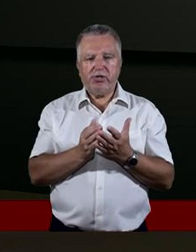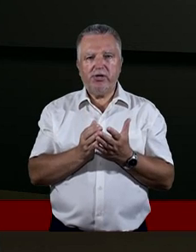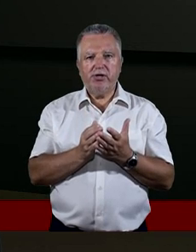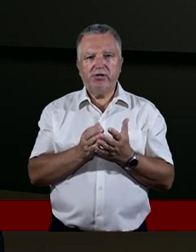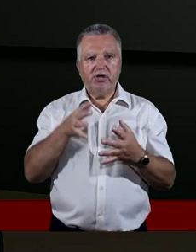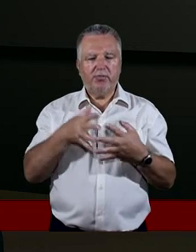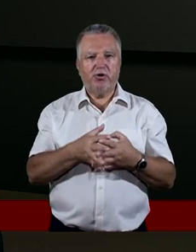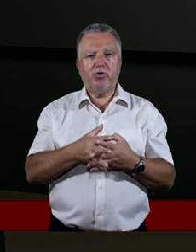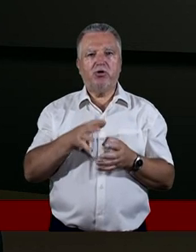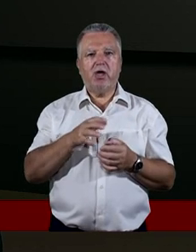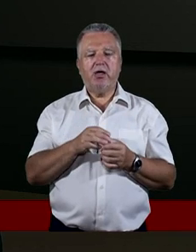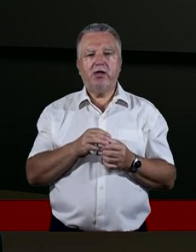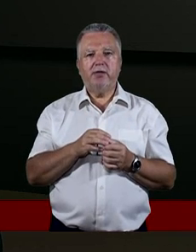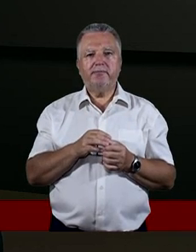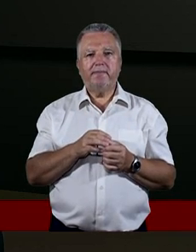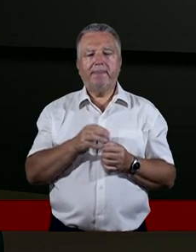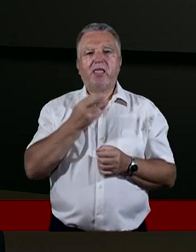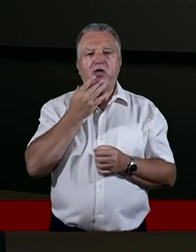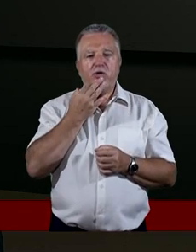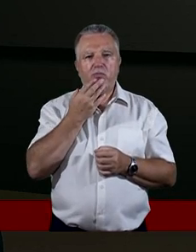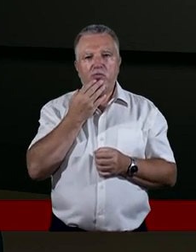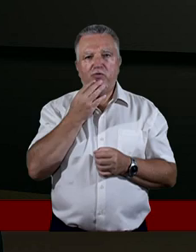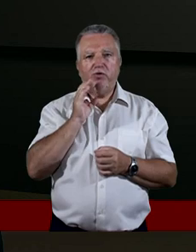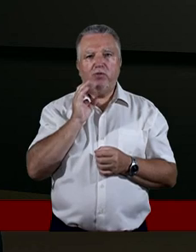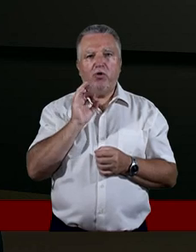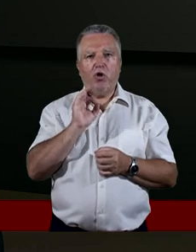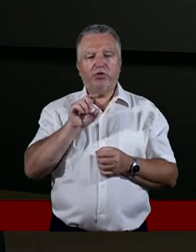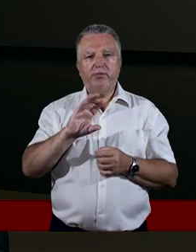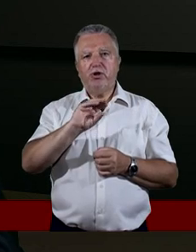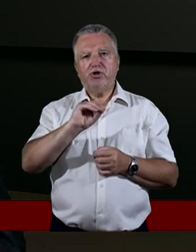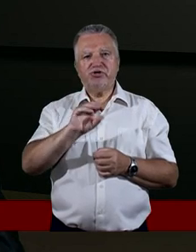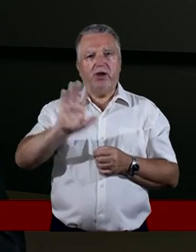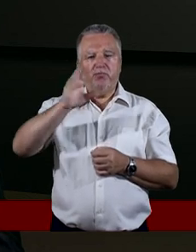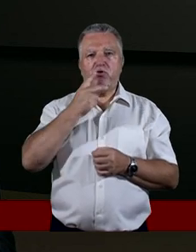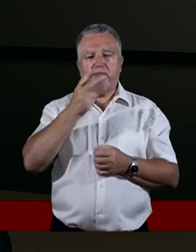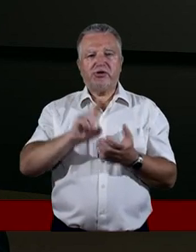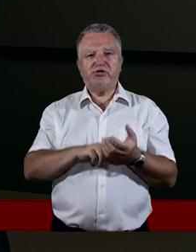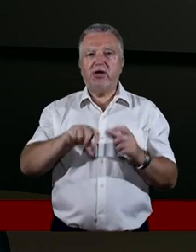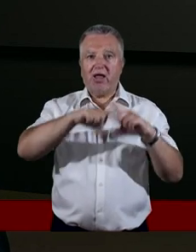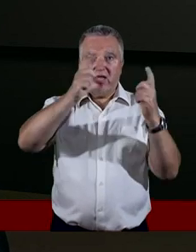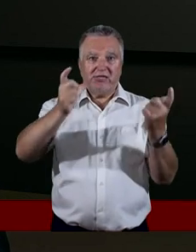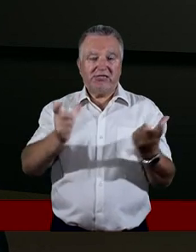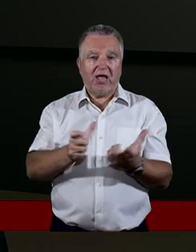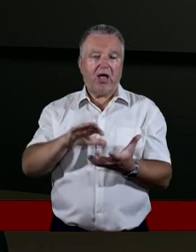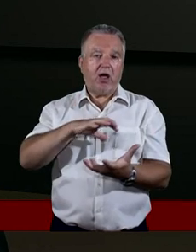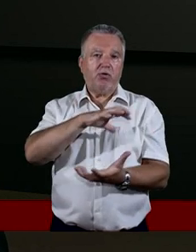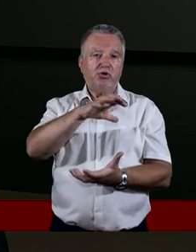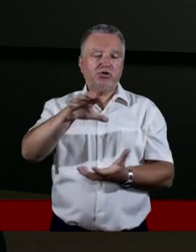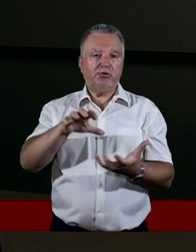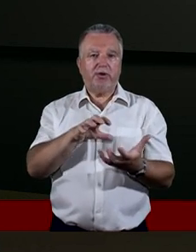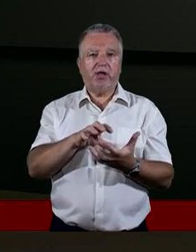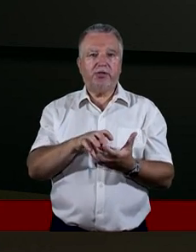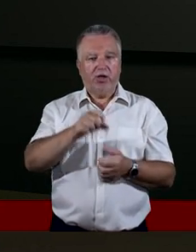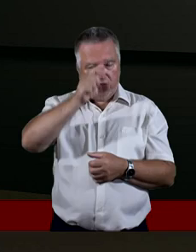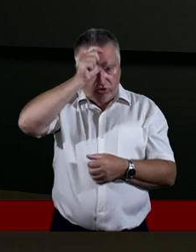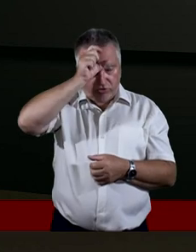dowodzą takiego Bożego sposobu patrzenia na cały świat. To nie do końca jest zbieżne z tym, jak